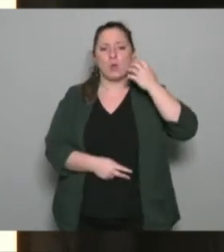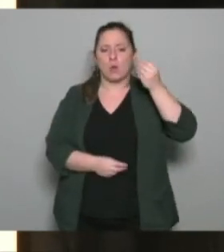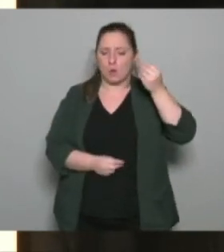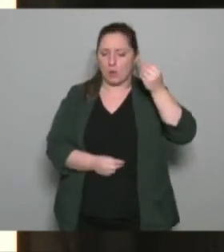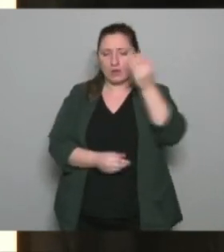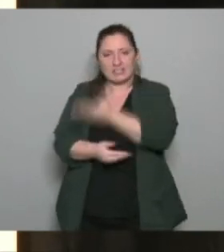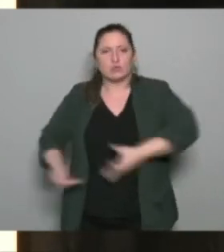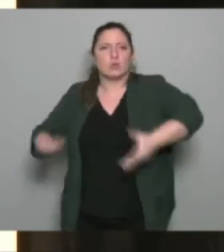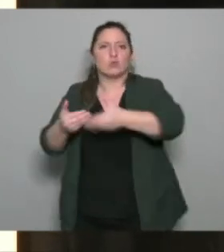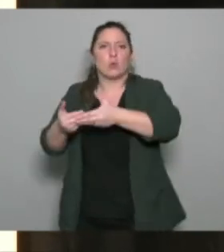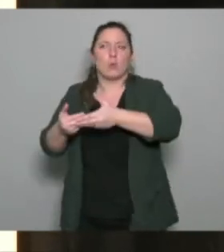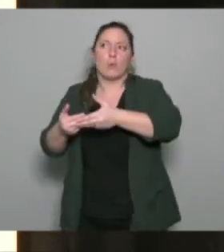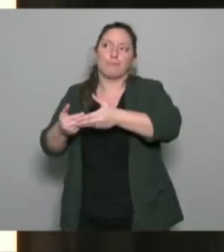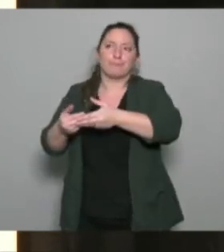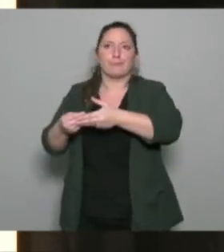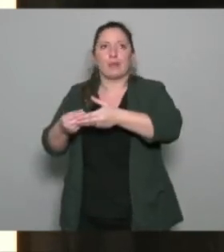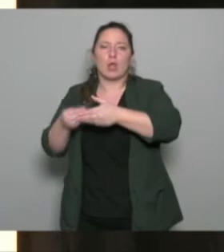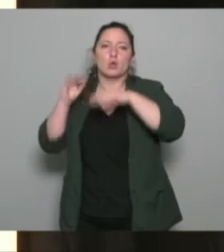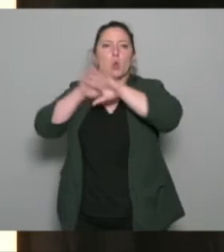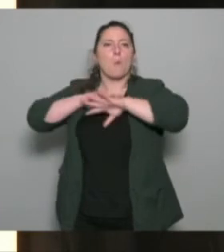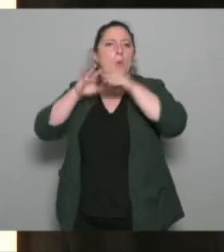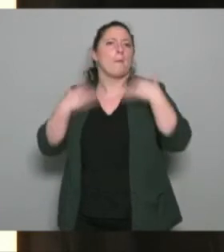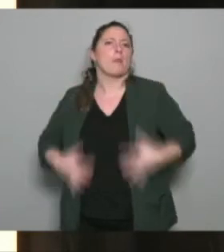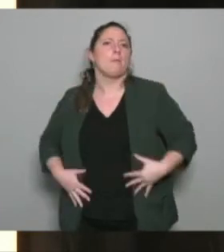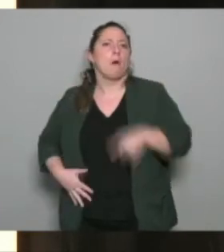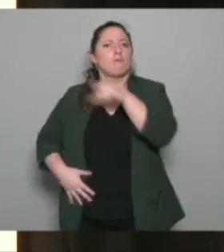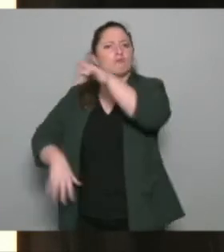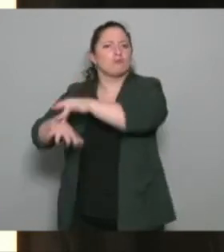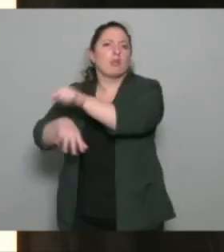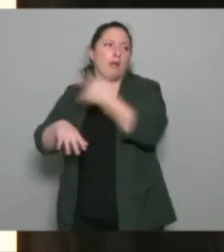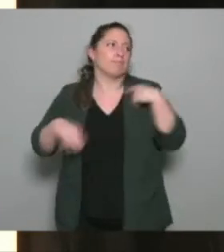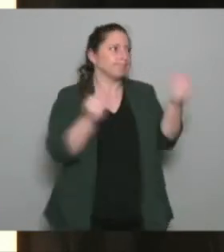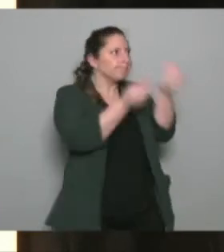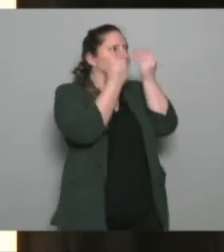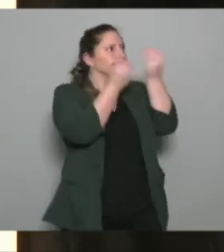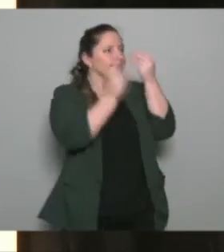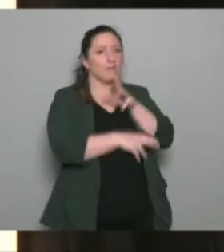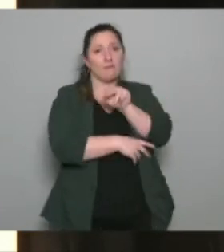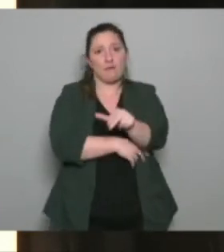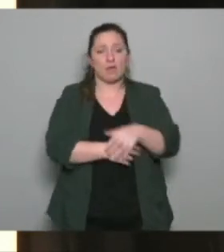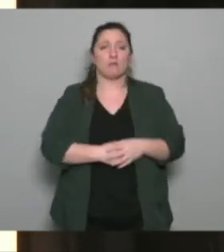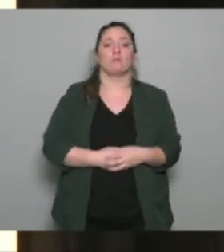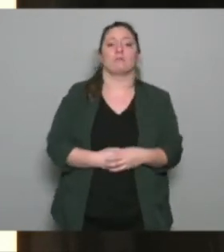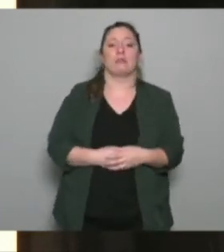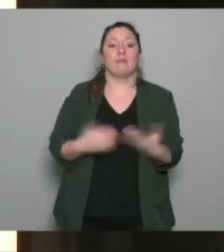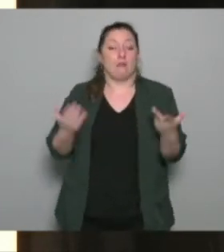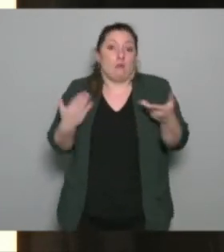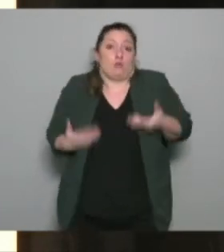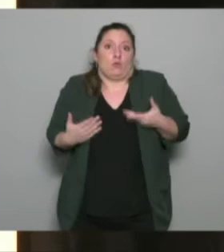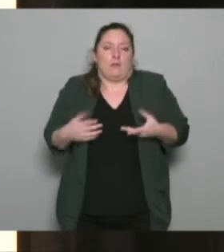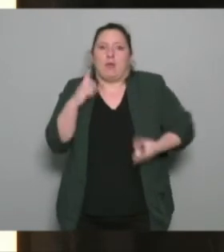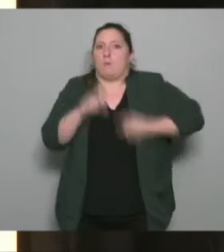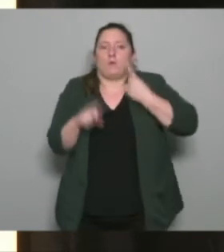en situation de troubles du comportement et puis ce qui nous importe aujourd'hui